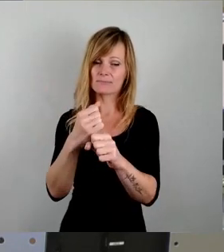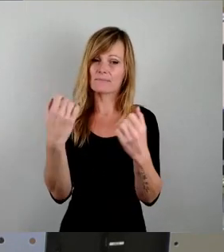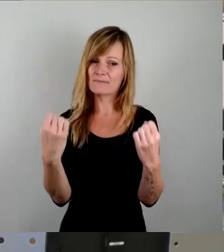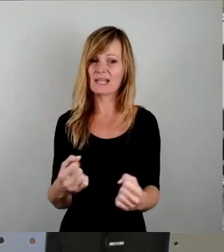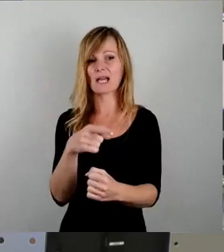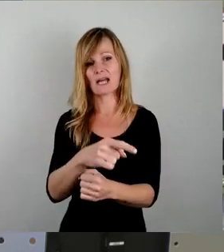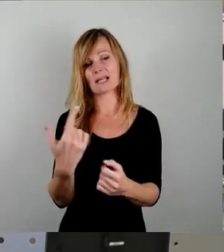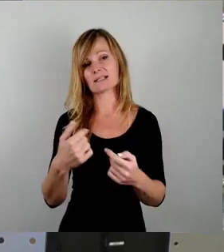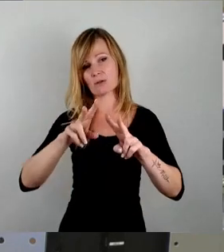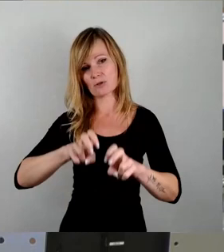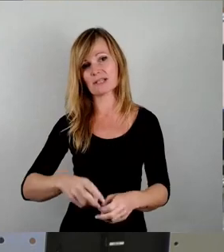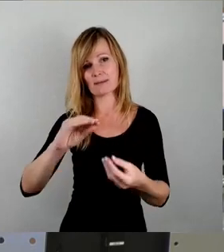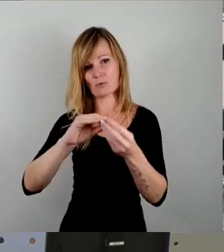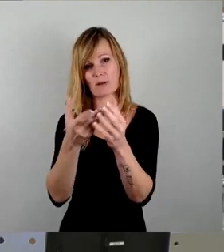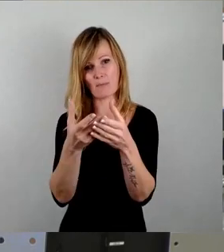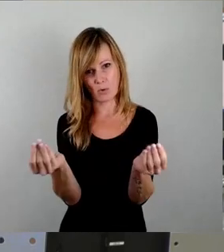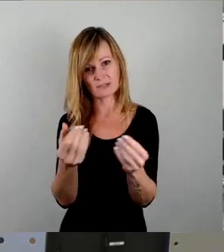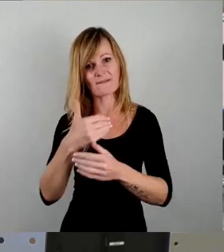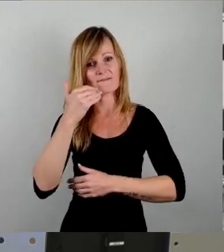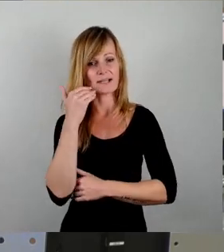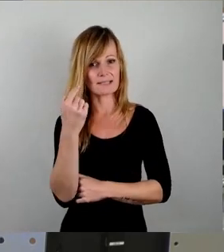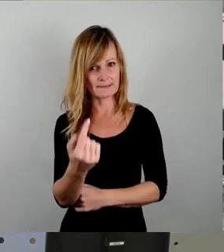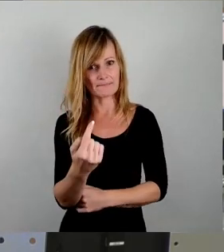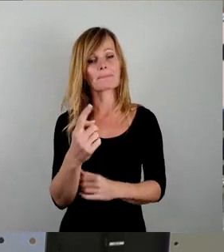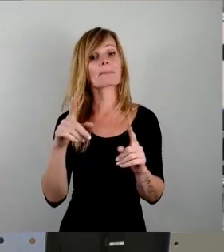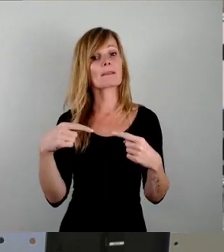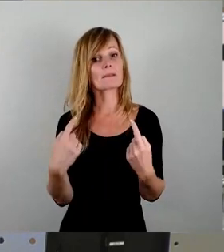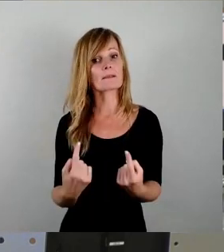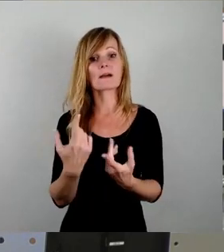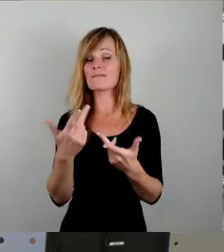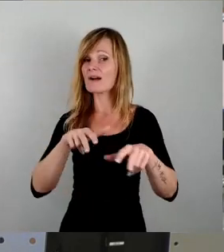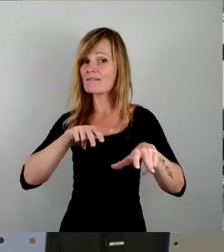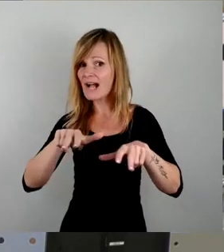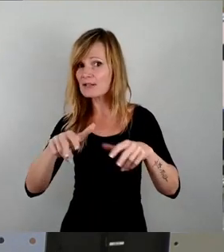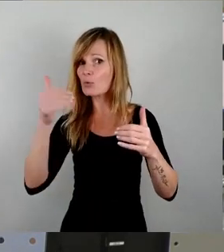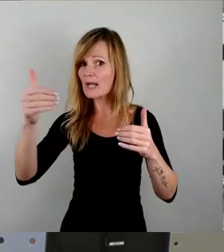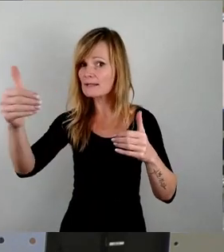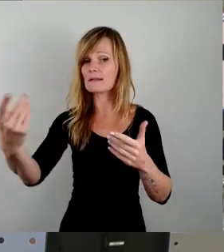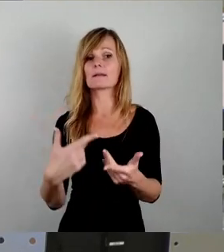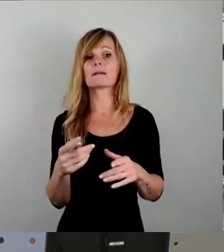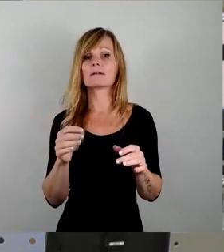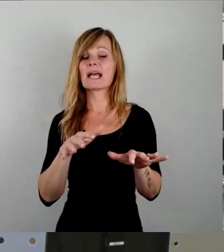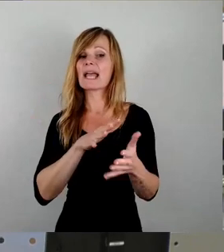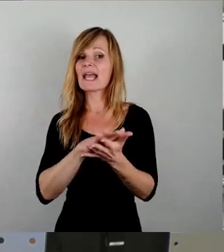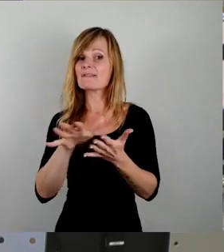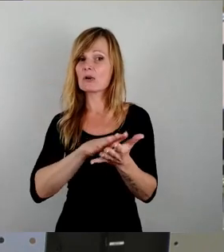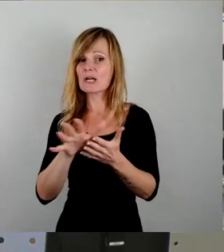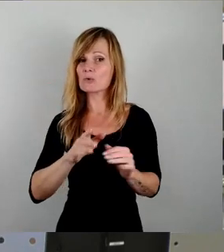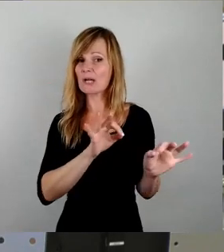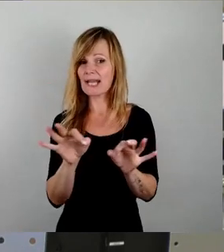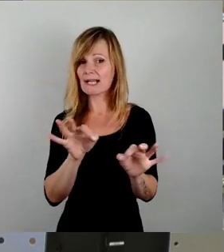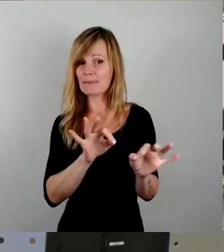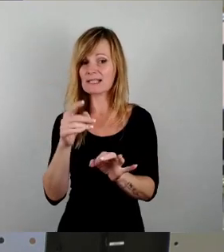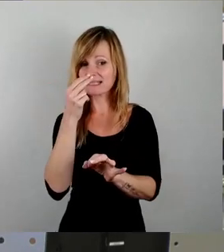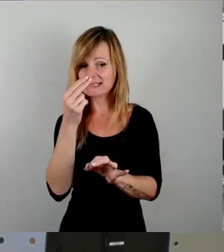analysierte Problem nun endlich behoben wird. Und sollten die Verwaltung im Zuge der regelmäßigen Evaluierung der Notfallpläne